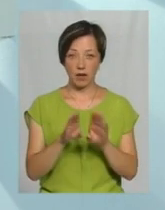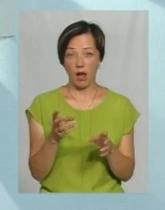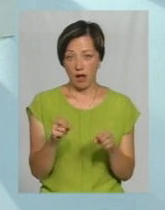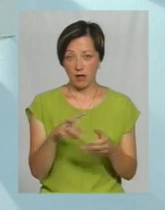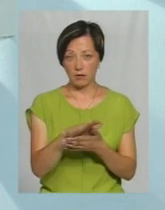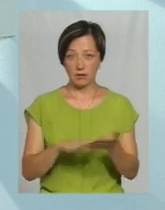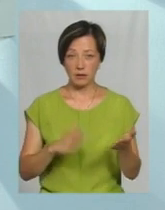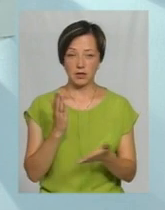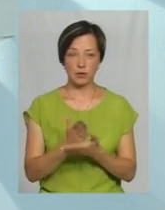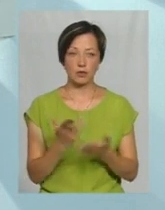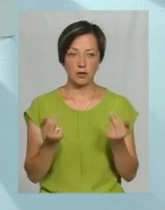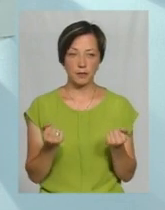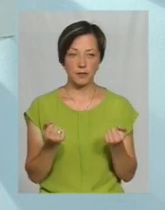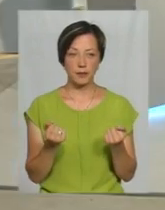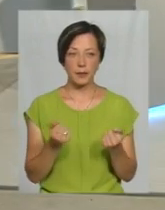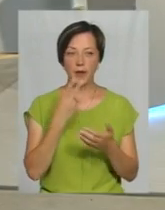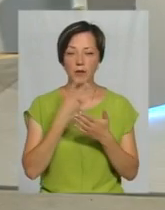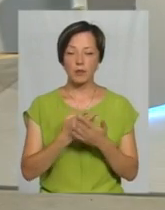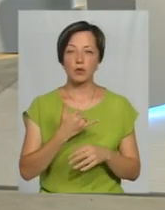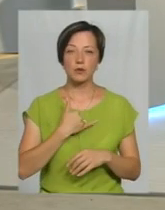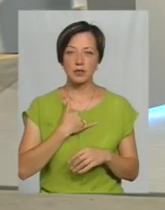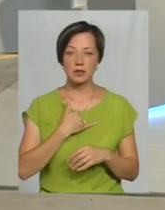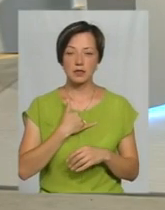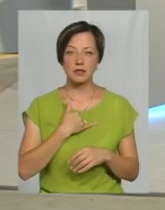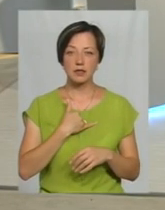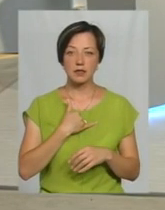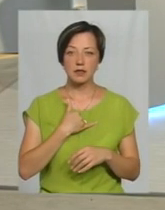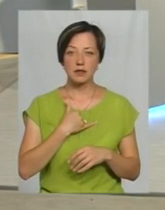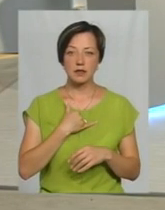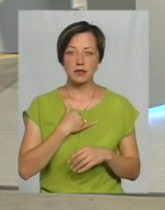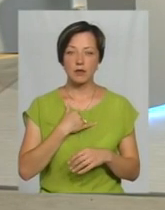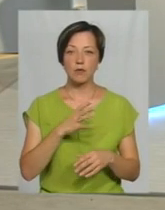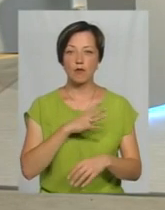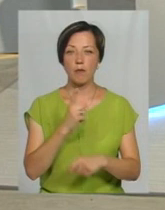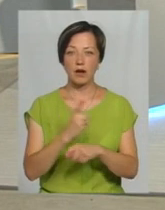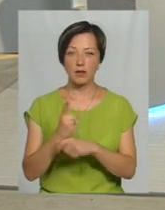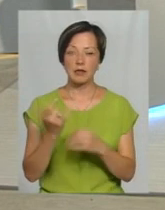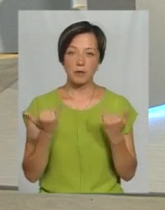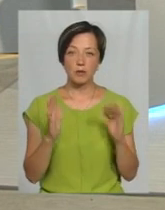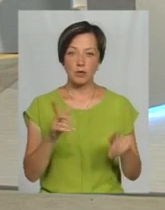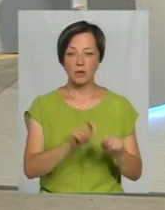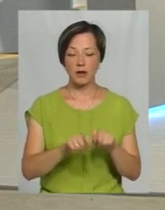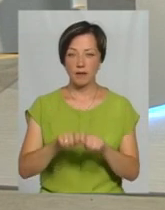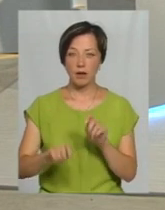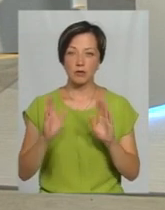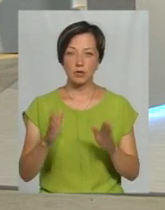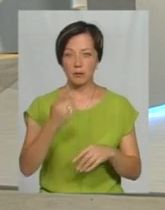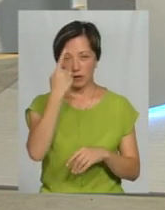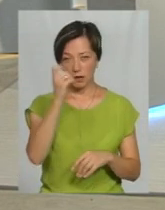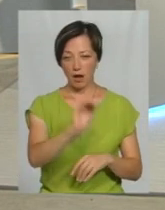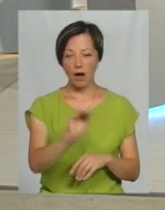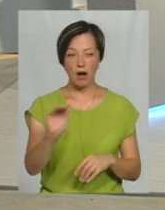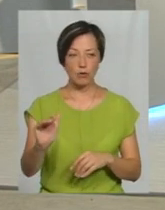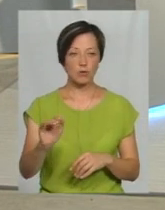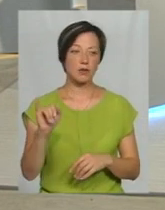він існує по Він існує, але, бачите, у нас був мораторій, тепер будемо перевіряти, будемо їм нагадувати